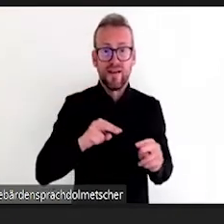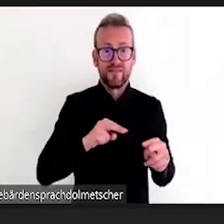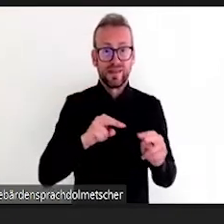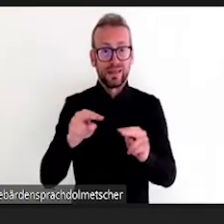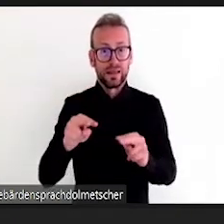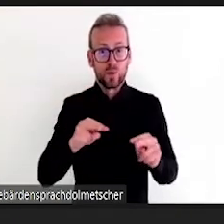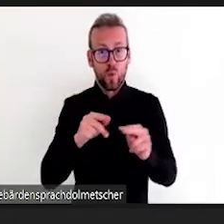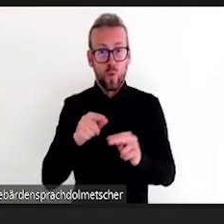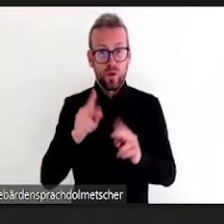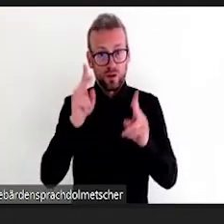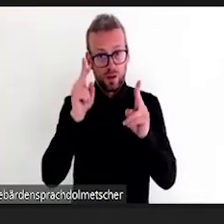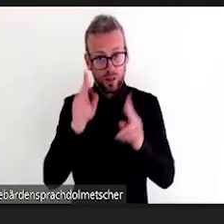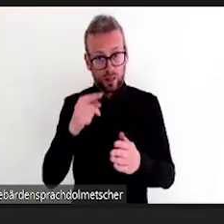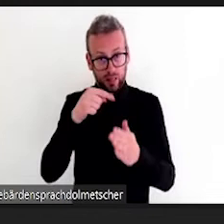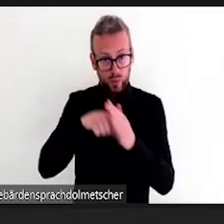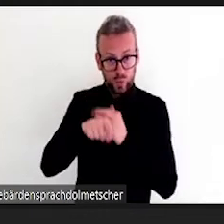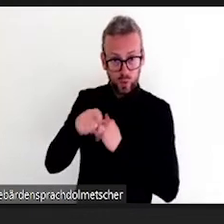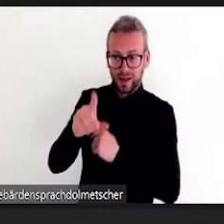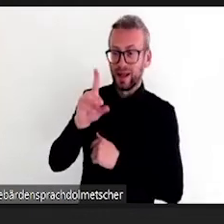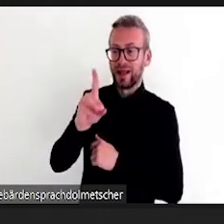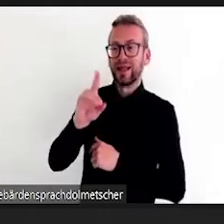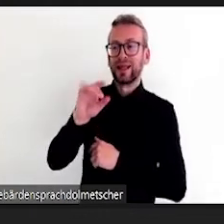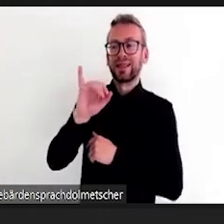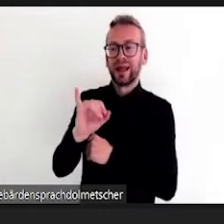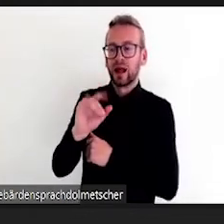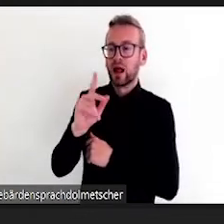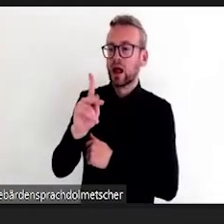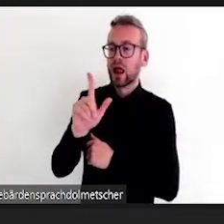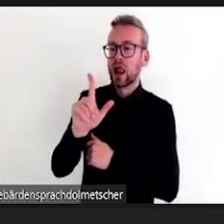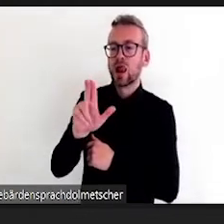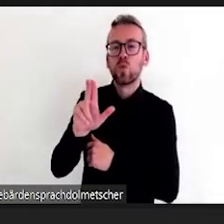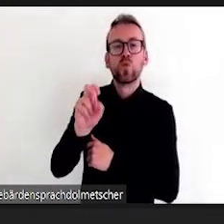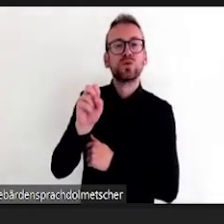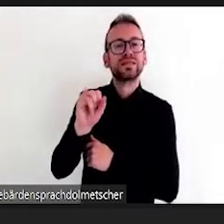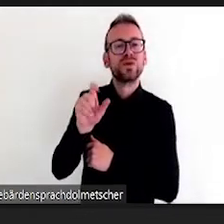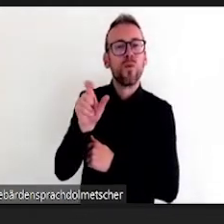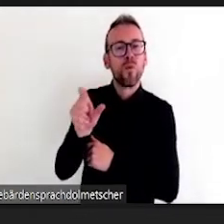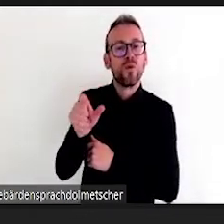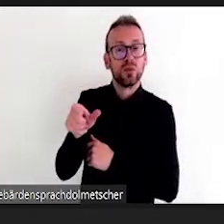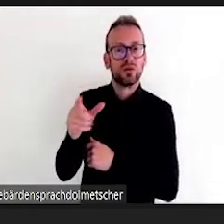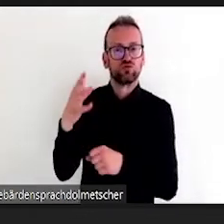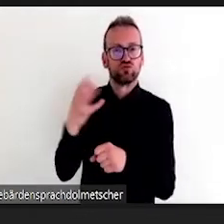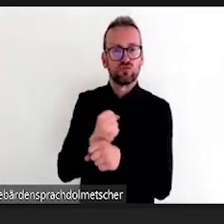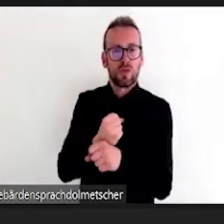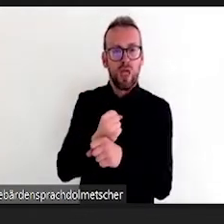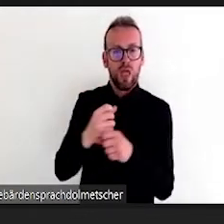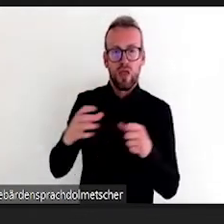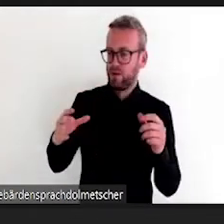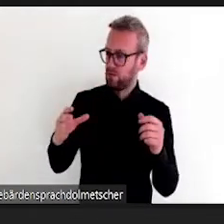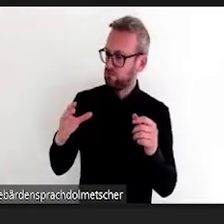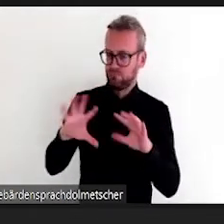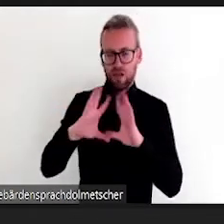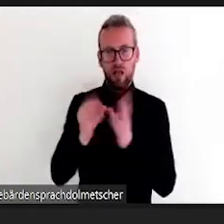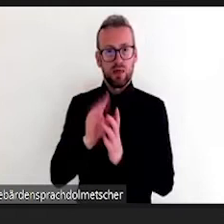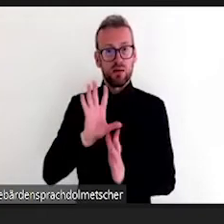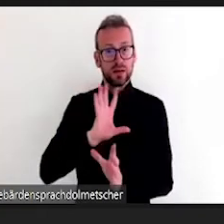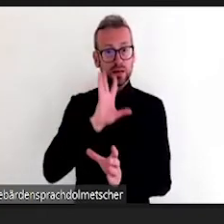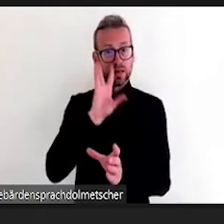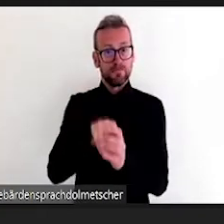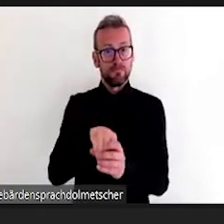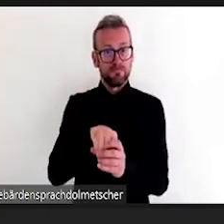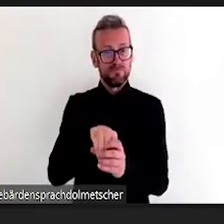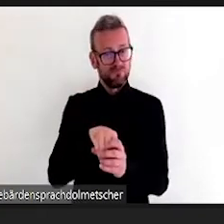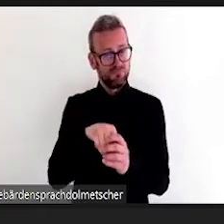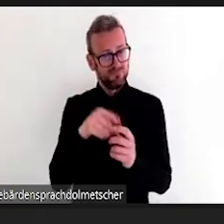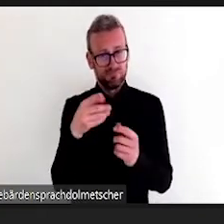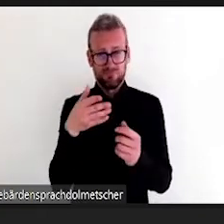damit natürlich auch erreicht. Ich habe noch den Punkt Nachhaltigkeit fördern mit reingenommen. Was meine ich damit? Ich hatte